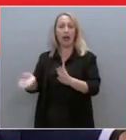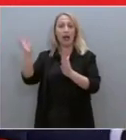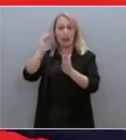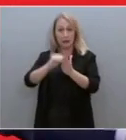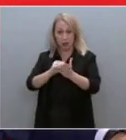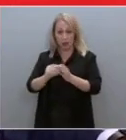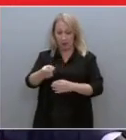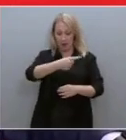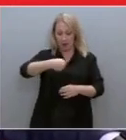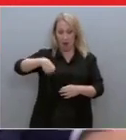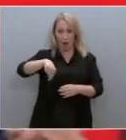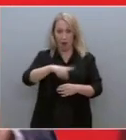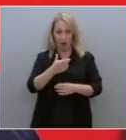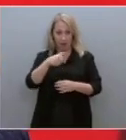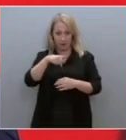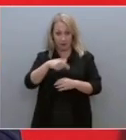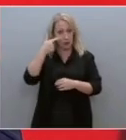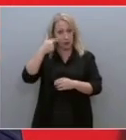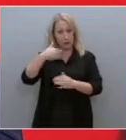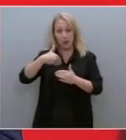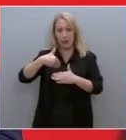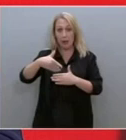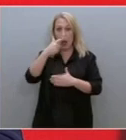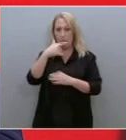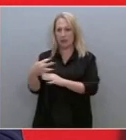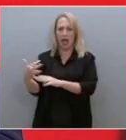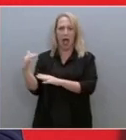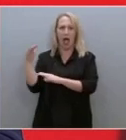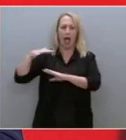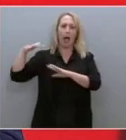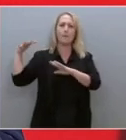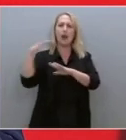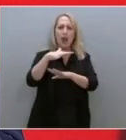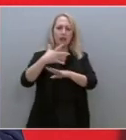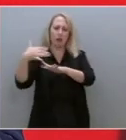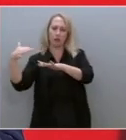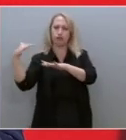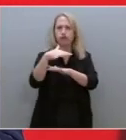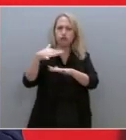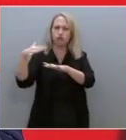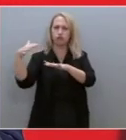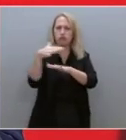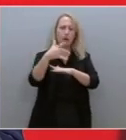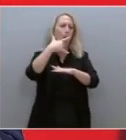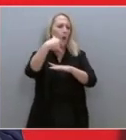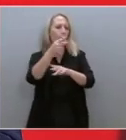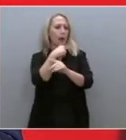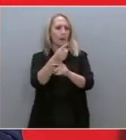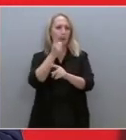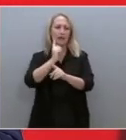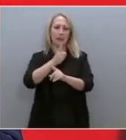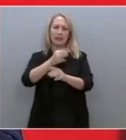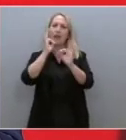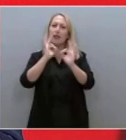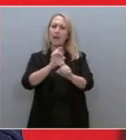να οδηγηθούμε σε αδιανόη του τύπου απειλές που εκτοξεύονται περί φυλάκισης σε